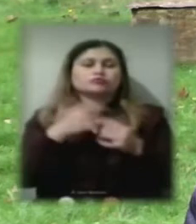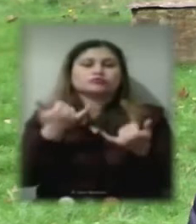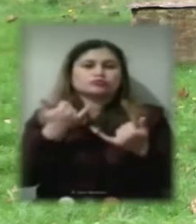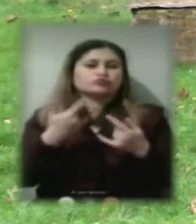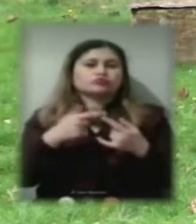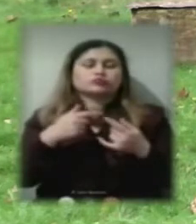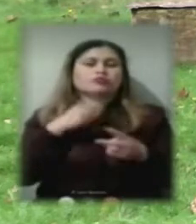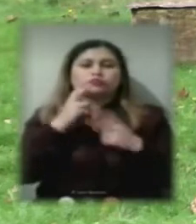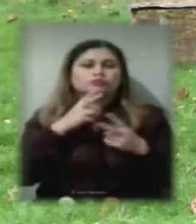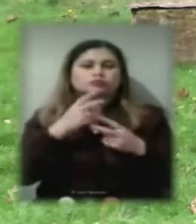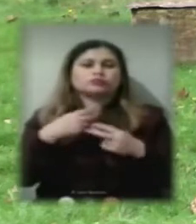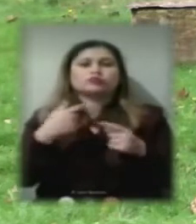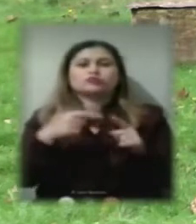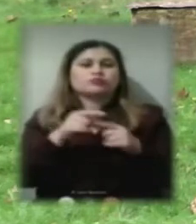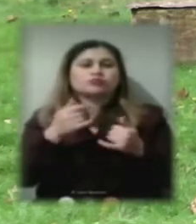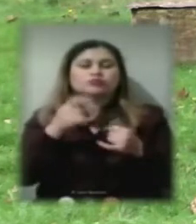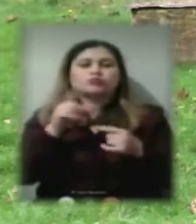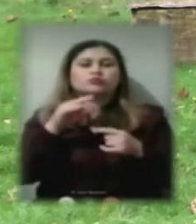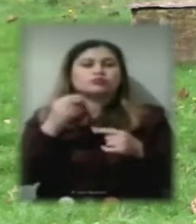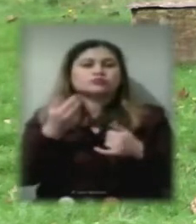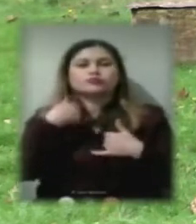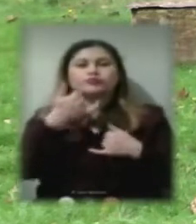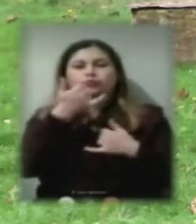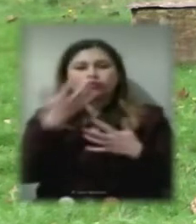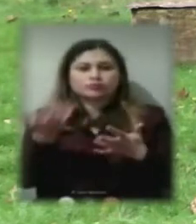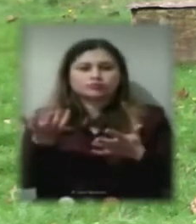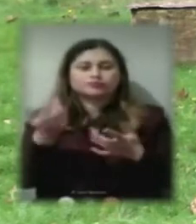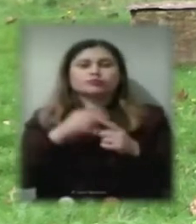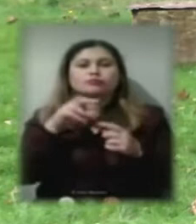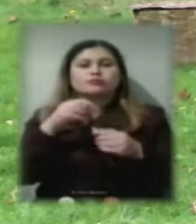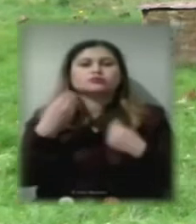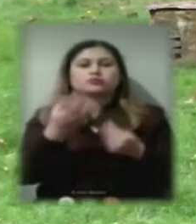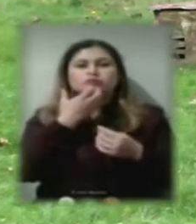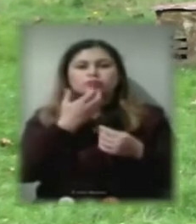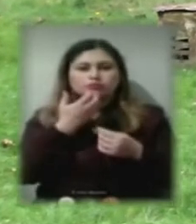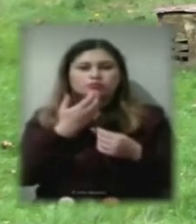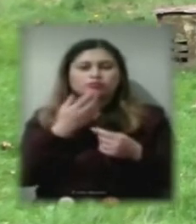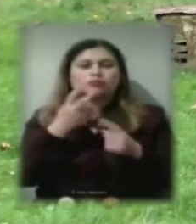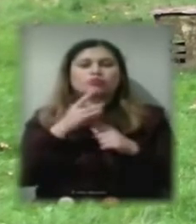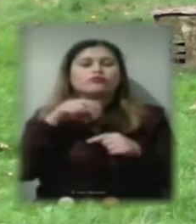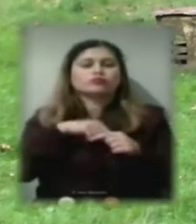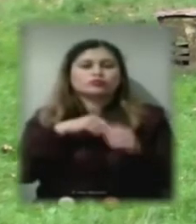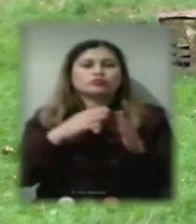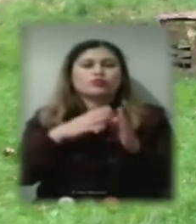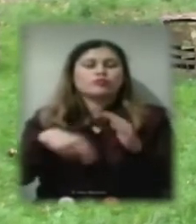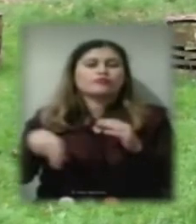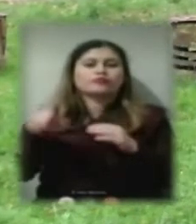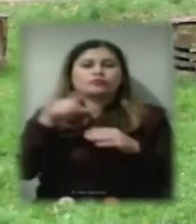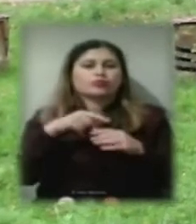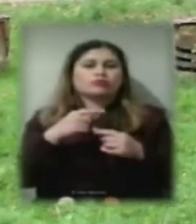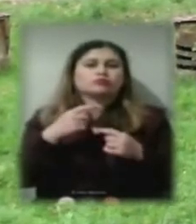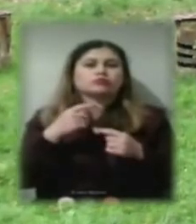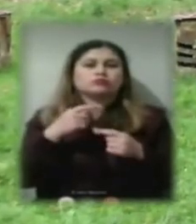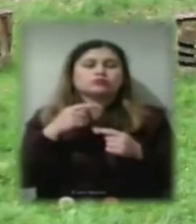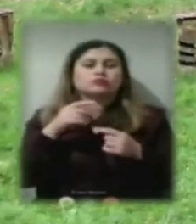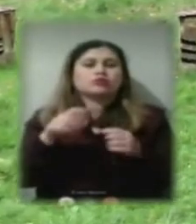зовсім на ТЕЦ ми не можемо. ТЕЦ подає тепло, але внутрішньобудинкова система вона зовсім порушена.